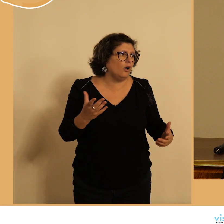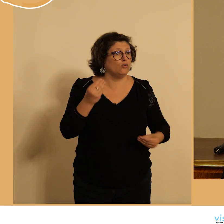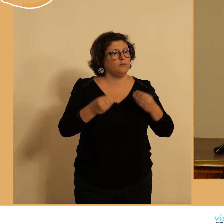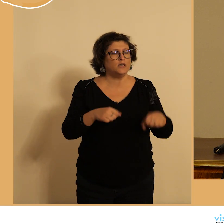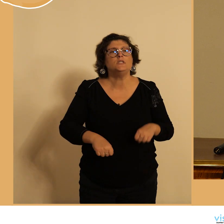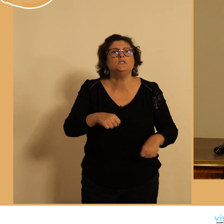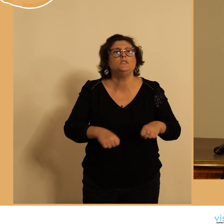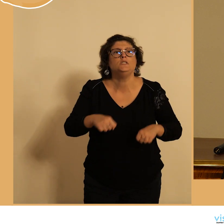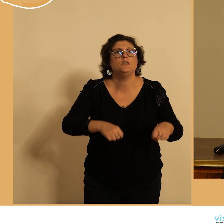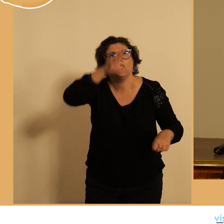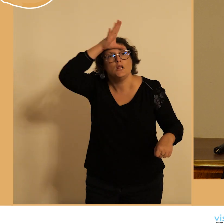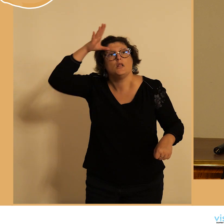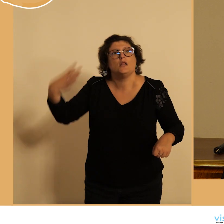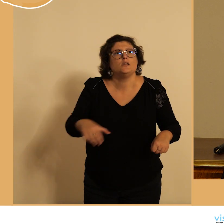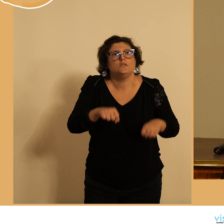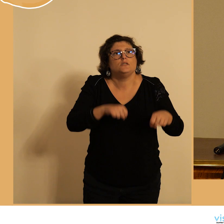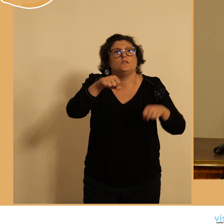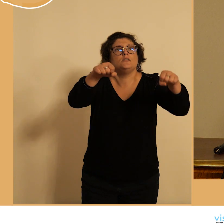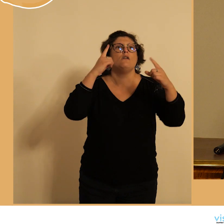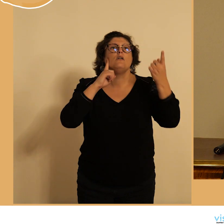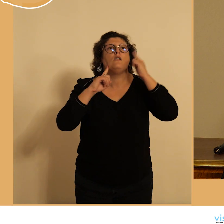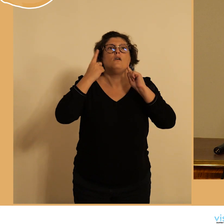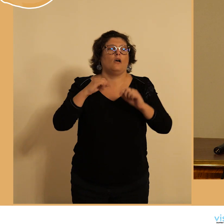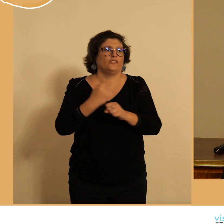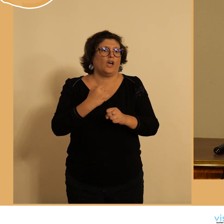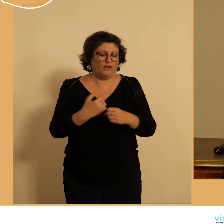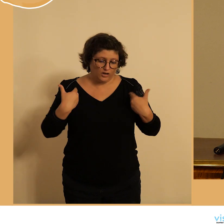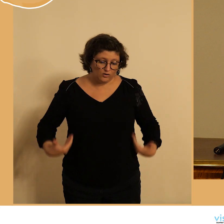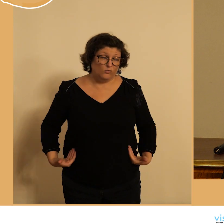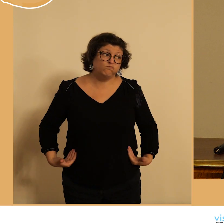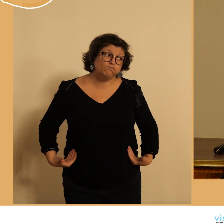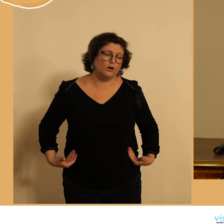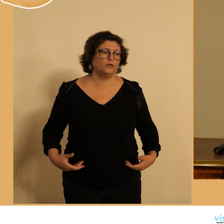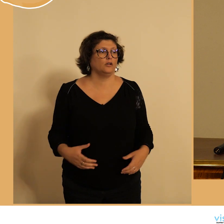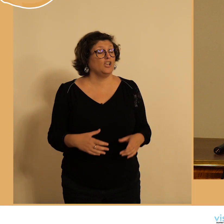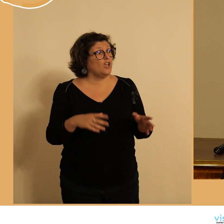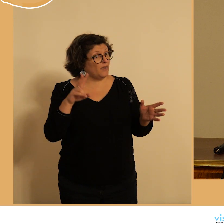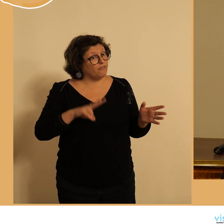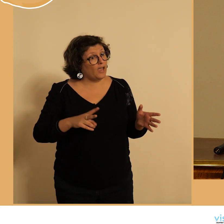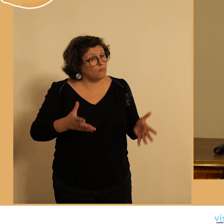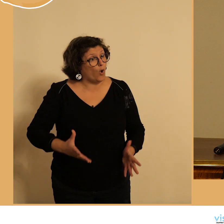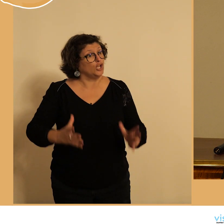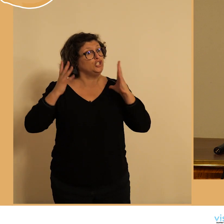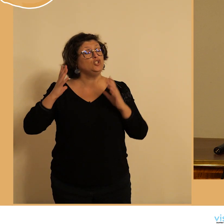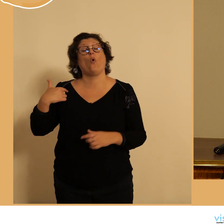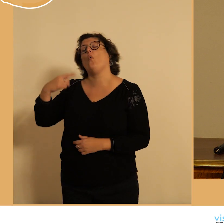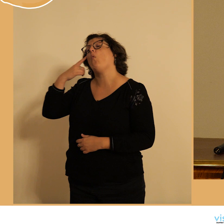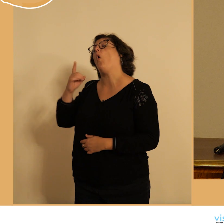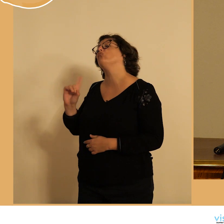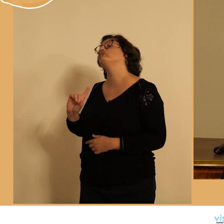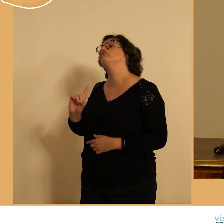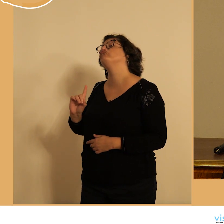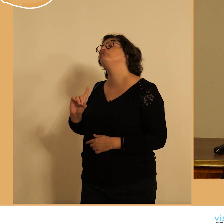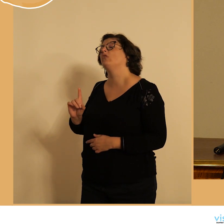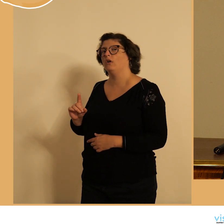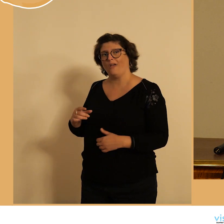transpirante au travail etc donc je pense qu'il a un bel avenir mais j'aurais peut-être pas dit ça il y a 10 ans mais je vois qu'il un bel avenir aussi pour